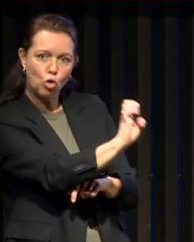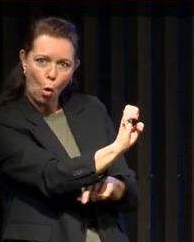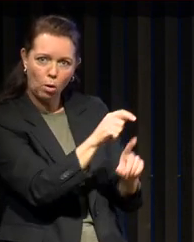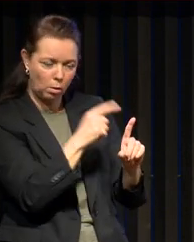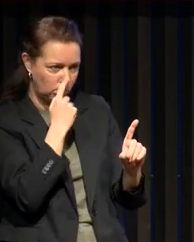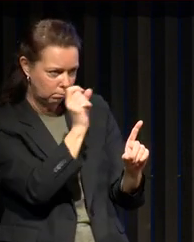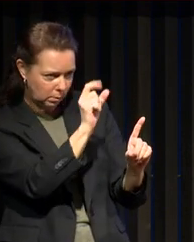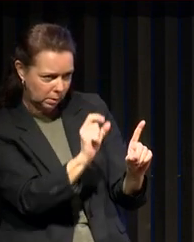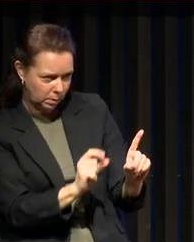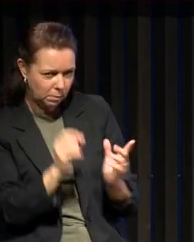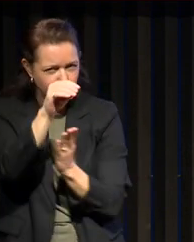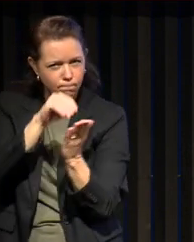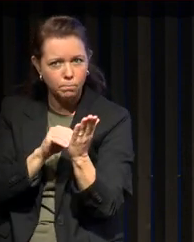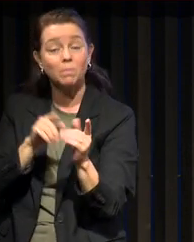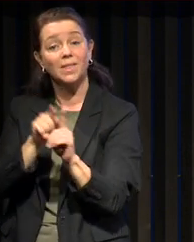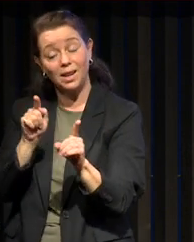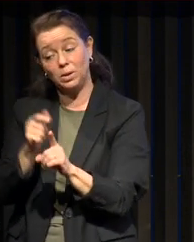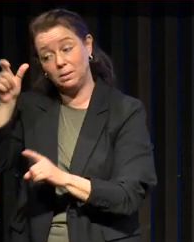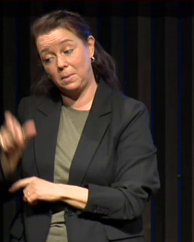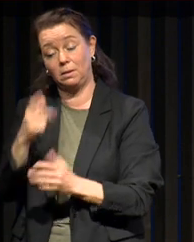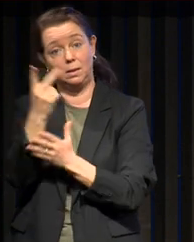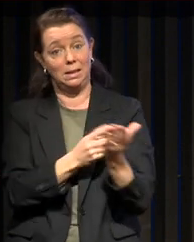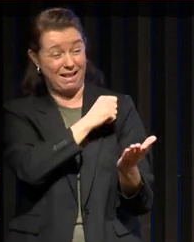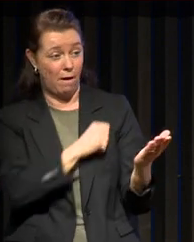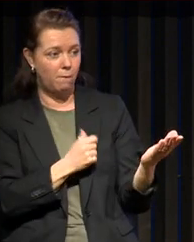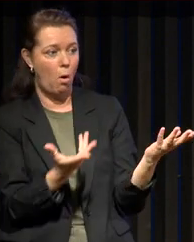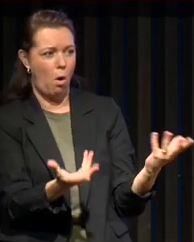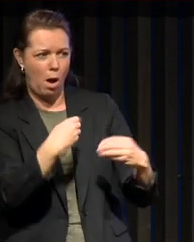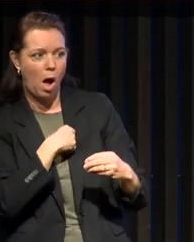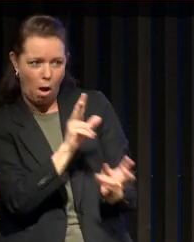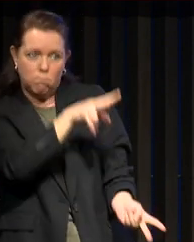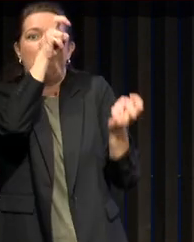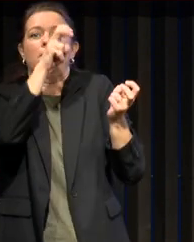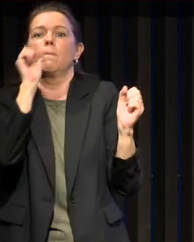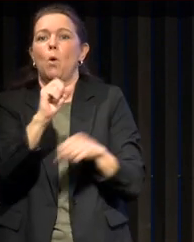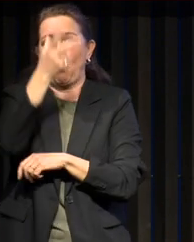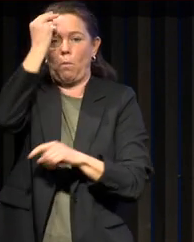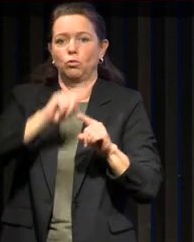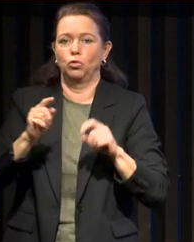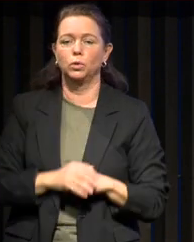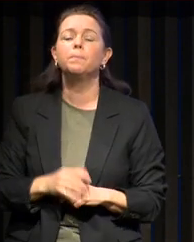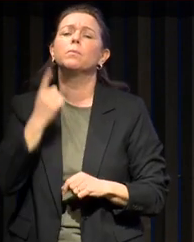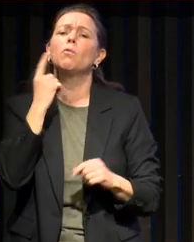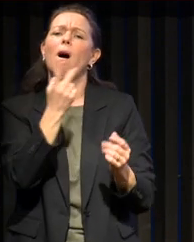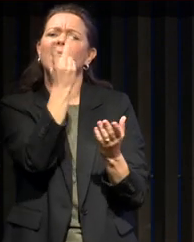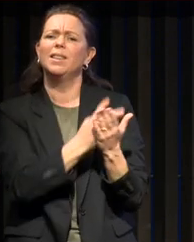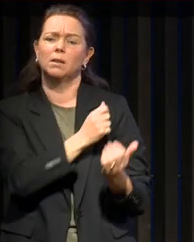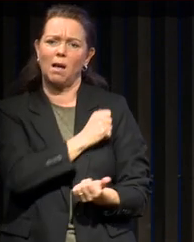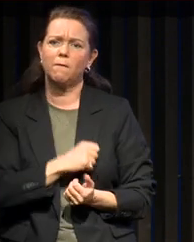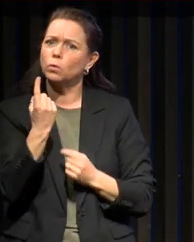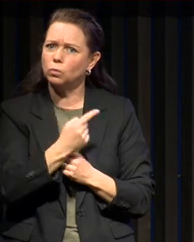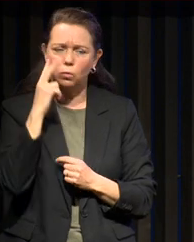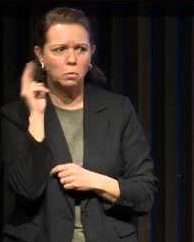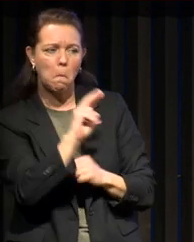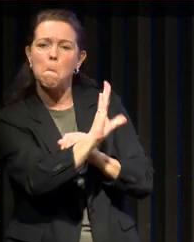caricaturiste va nous dire des choses cliniquement très importantes. Dans l'art du caricaturiste, vous voyez que c'est à chaque fois cette bouche